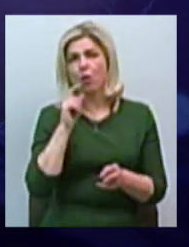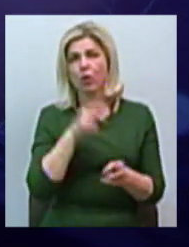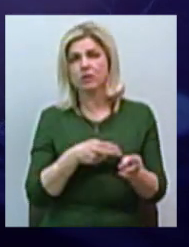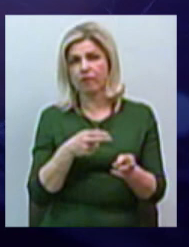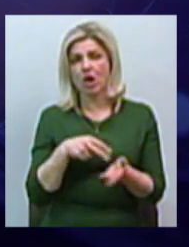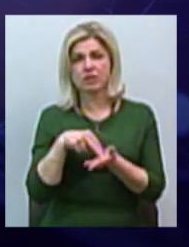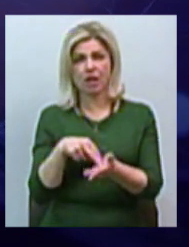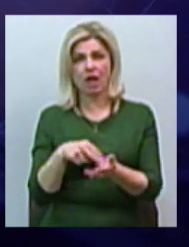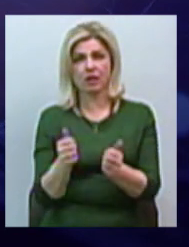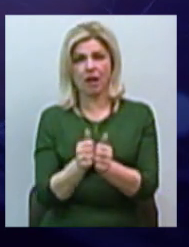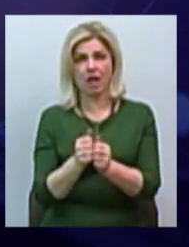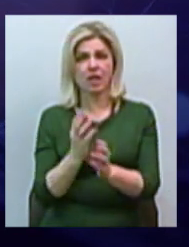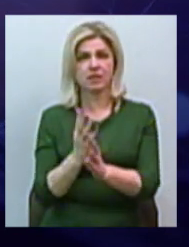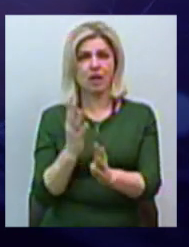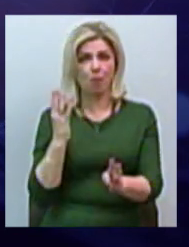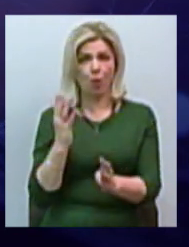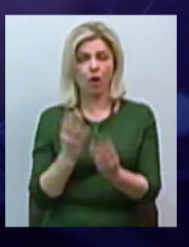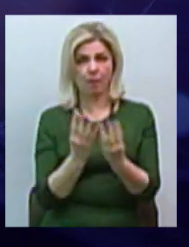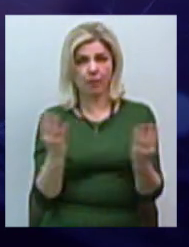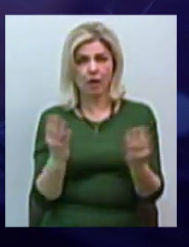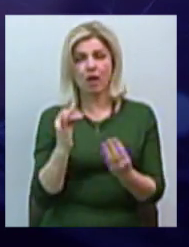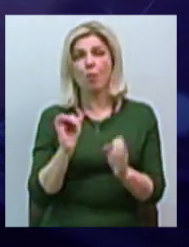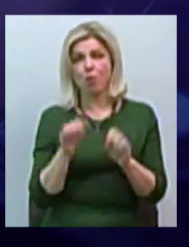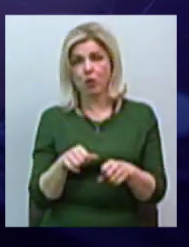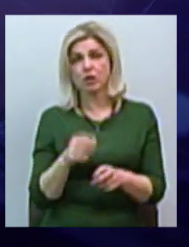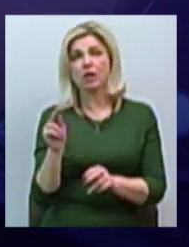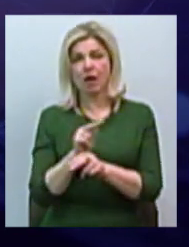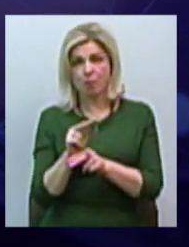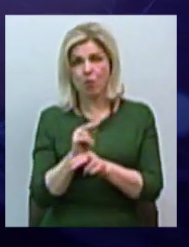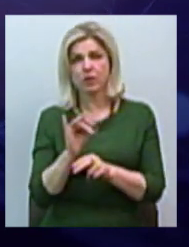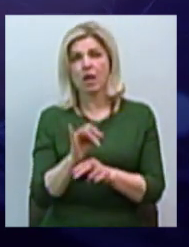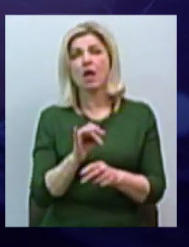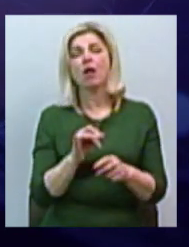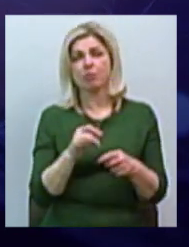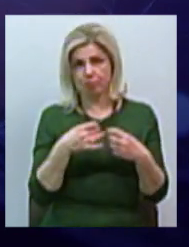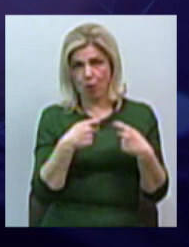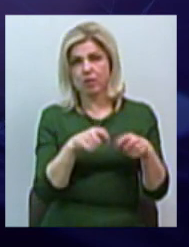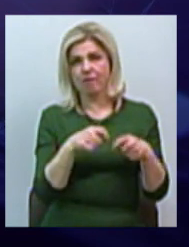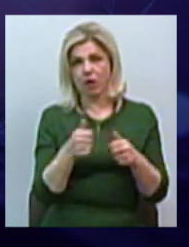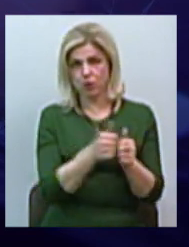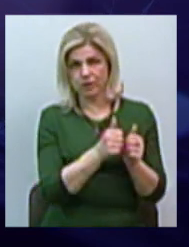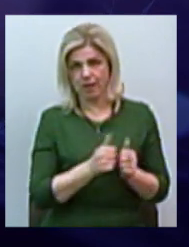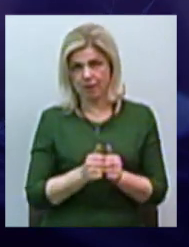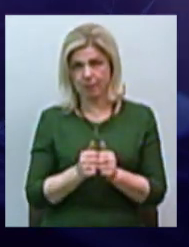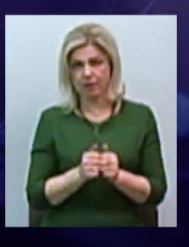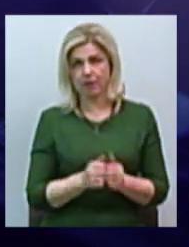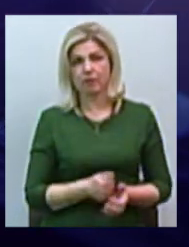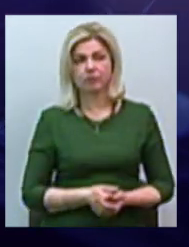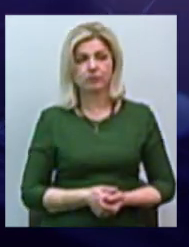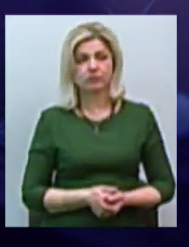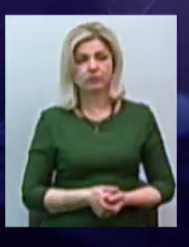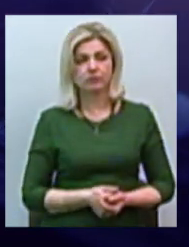забором, который можна відмодернізувати, пустити на линию, ще продавати сусідним. т.е.